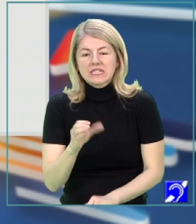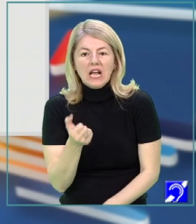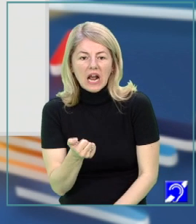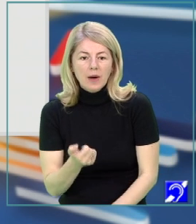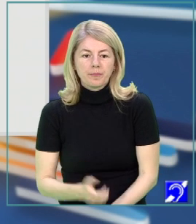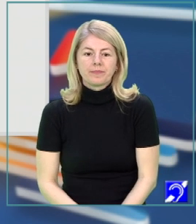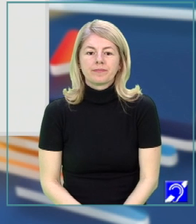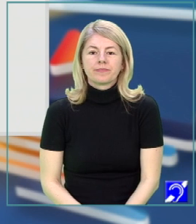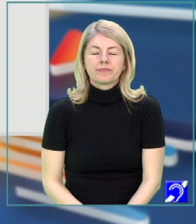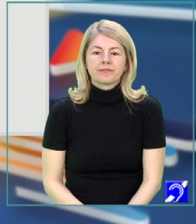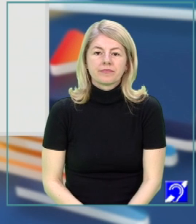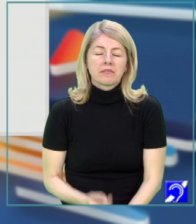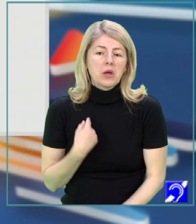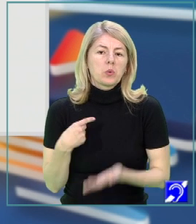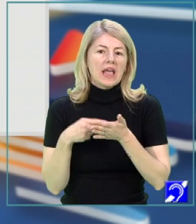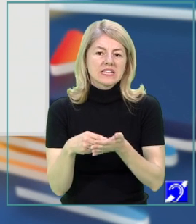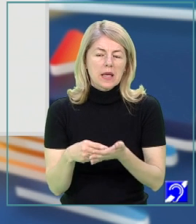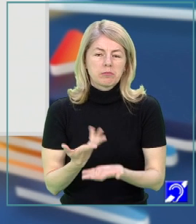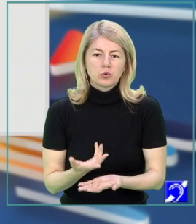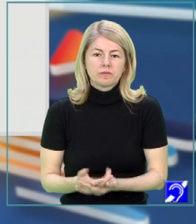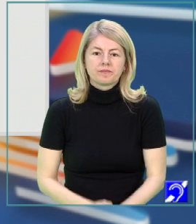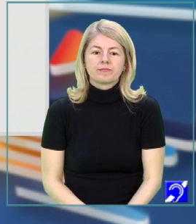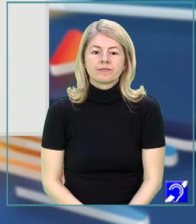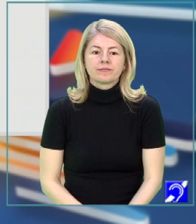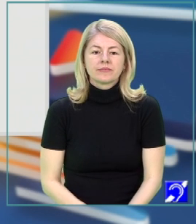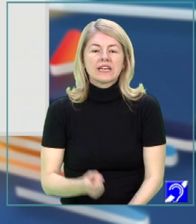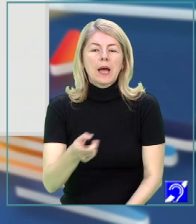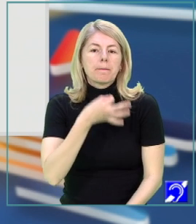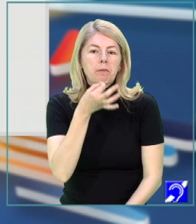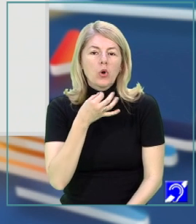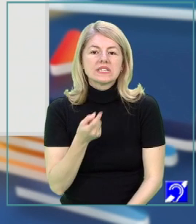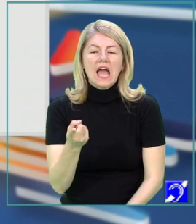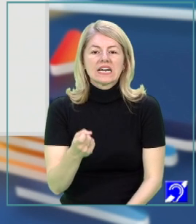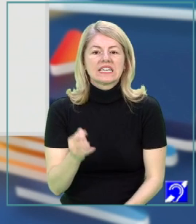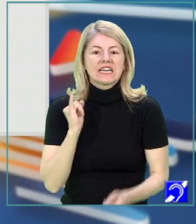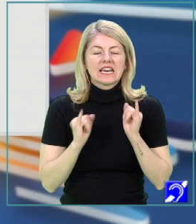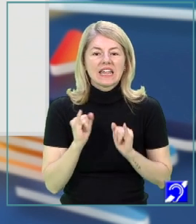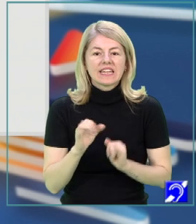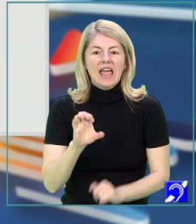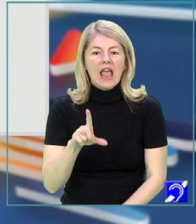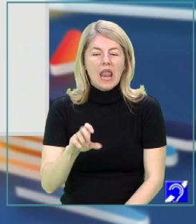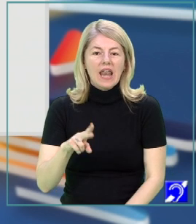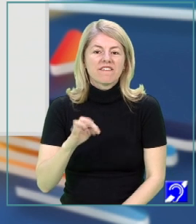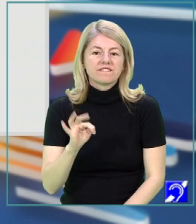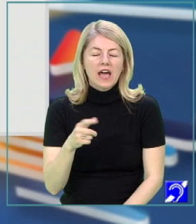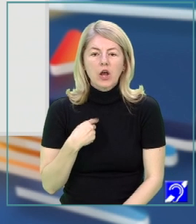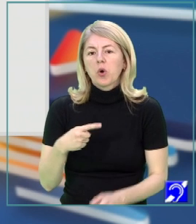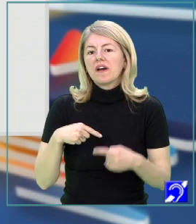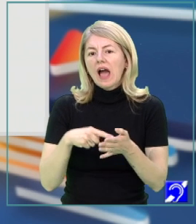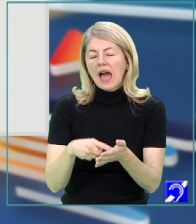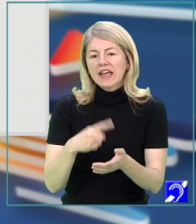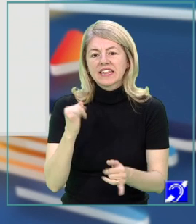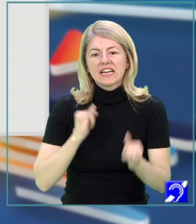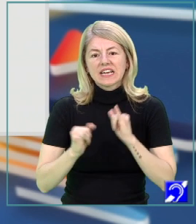și așa mai departe. Iată un exemplu de încheiere. Poezia în grădină de Elena Farago înfățișează așadar